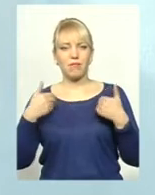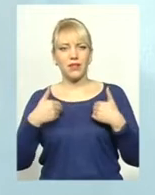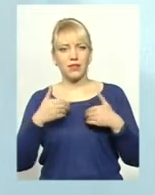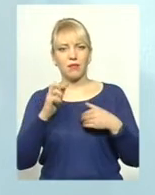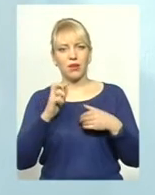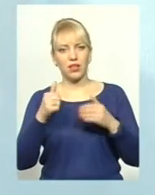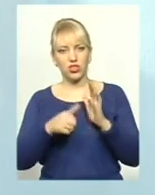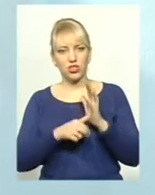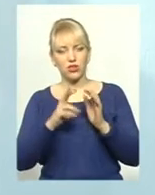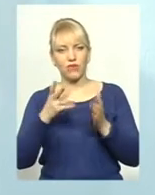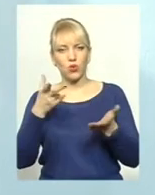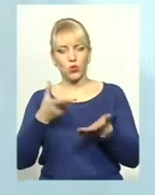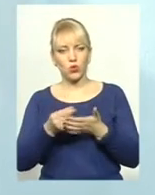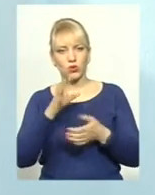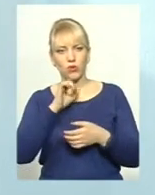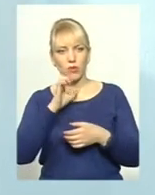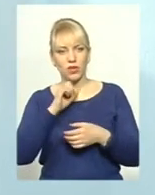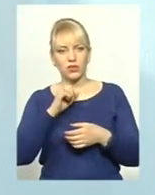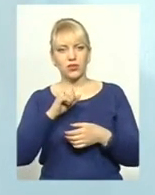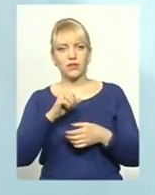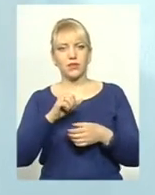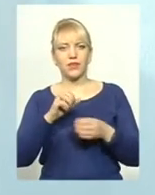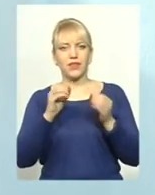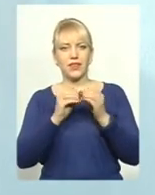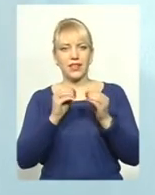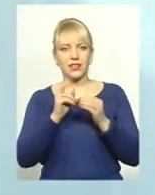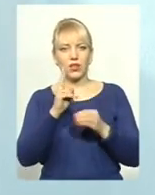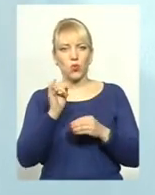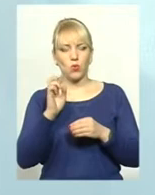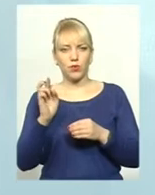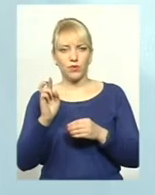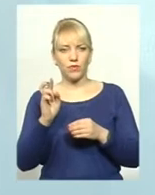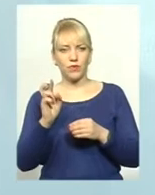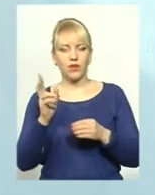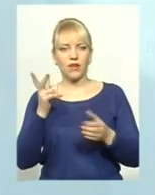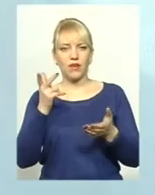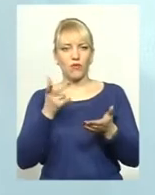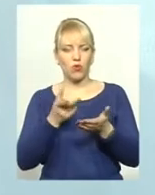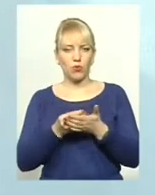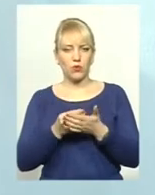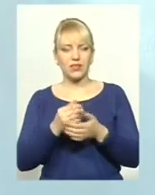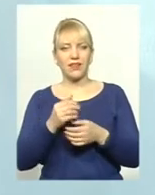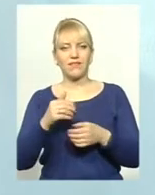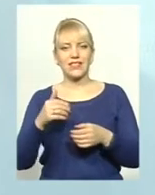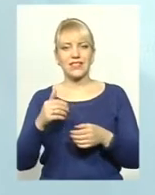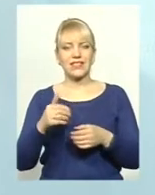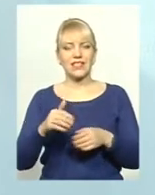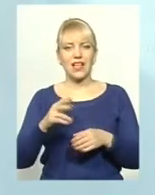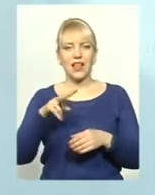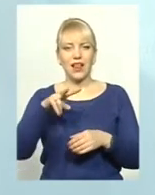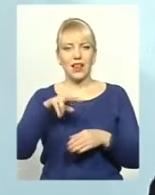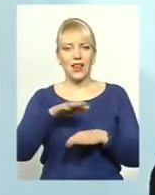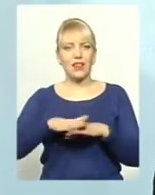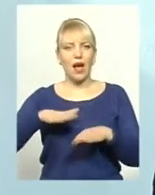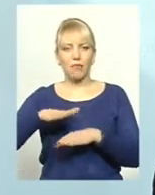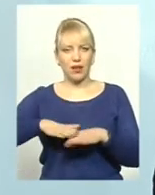він колиться на собаку у розмірі не менше 10 кубіків. Колиться в лапу, в задню лапу, внутрі м'язово. Це основний препарат